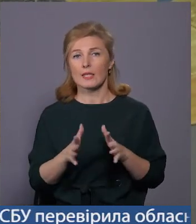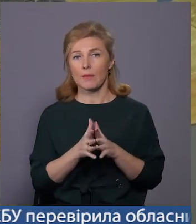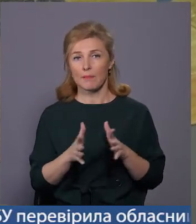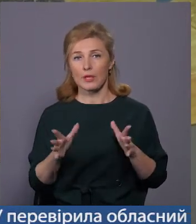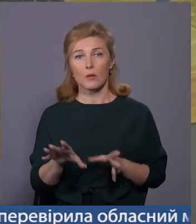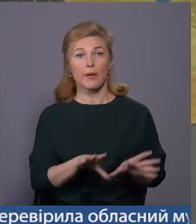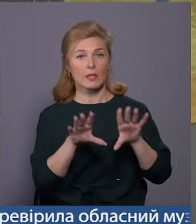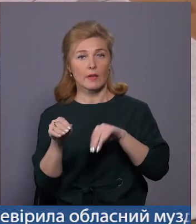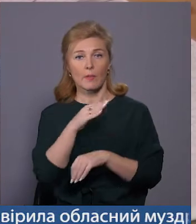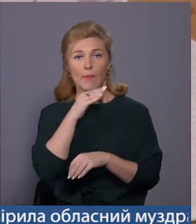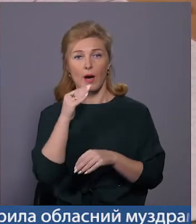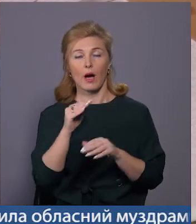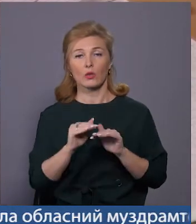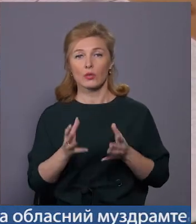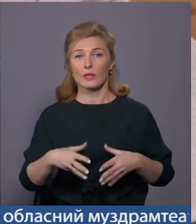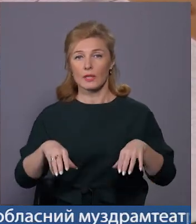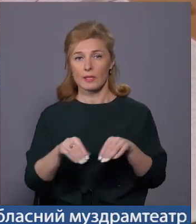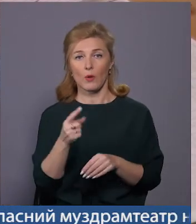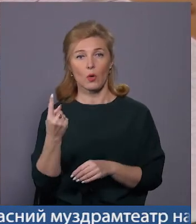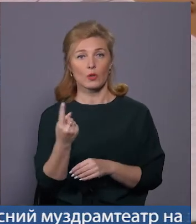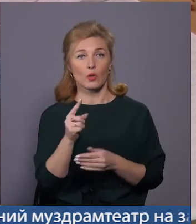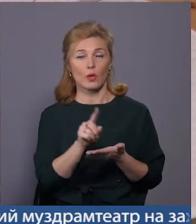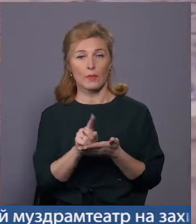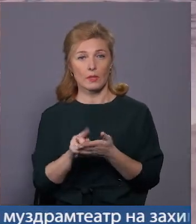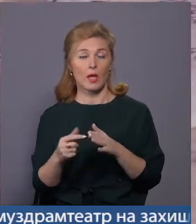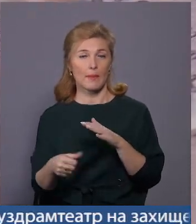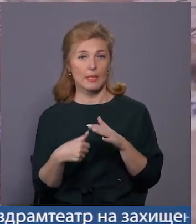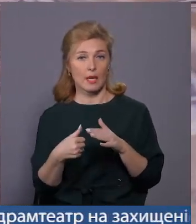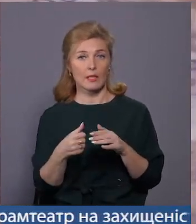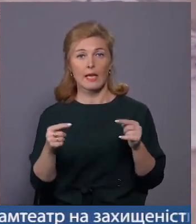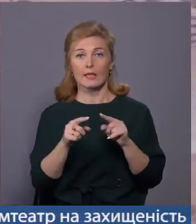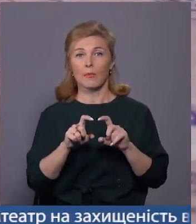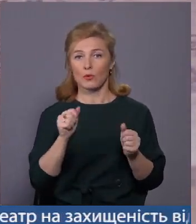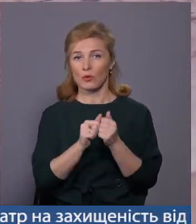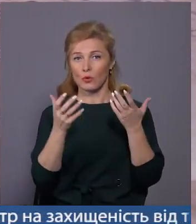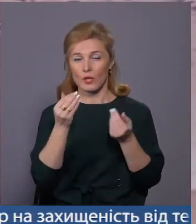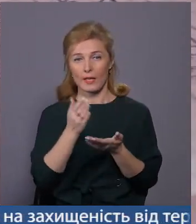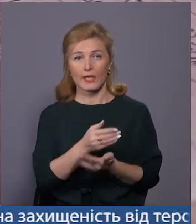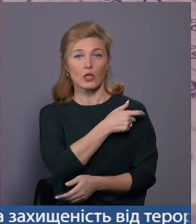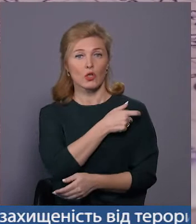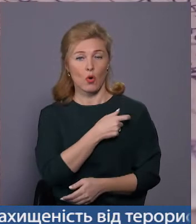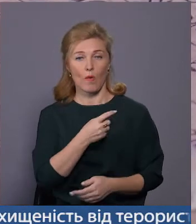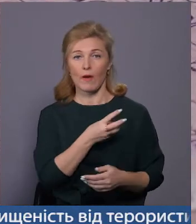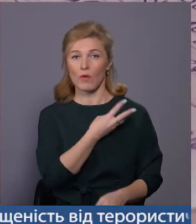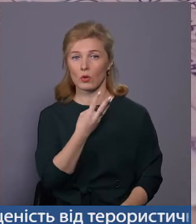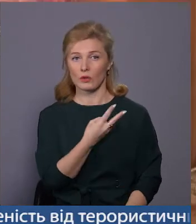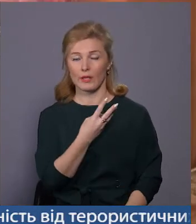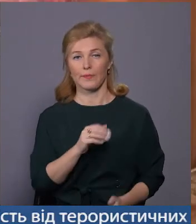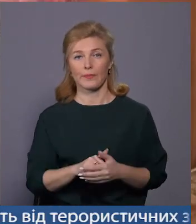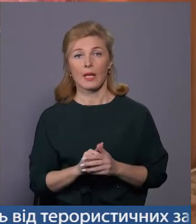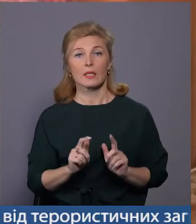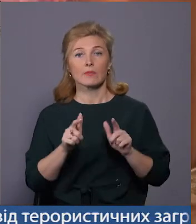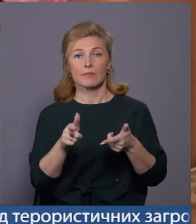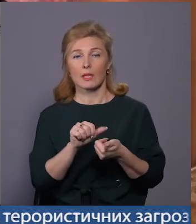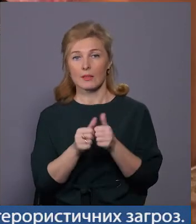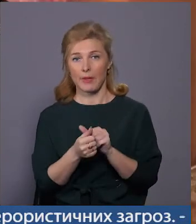переселенці, багатодітні сім'ї, одинокі пенсіонери та безхатьки. На пункті щодня є черговий волонтер. Я заступаю на сміни